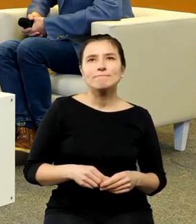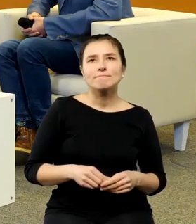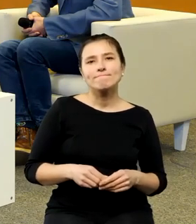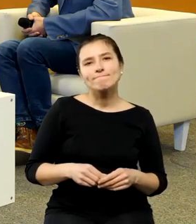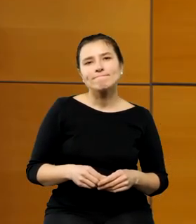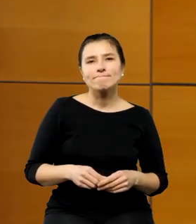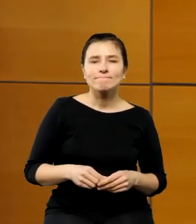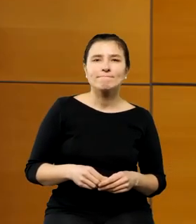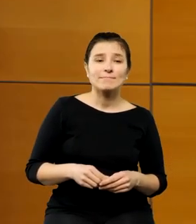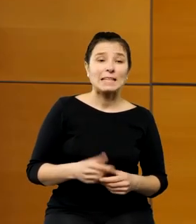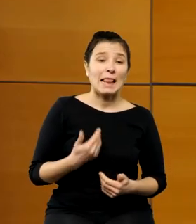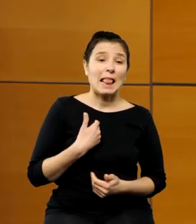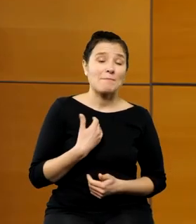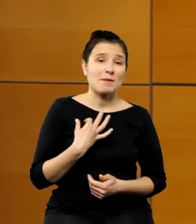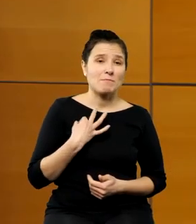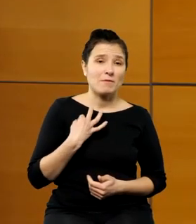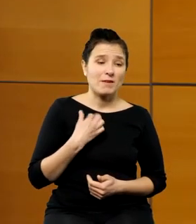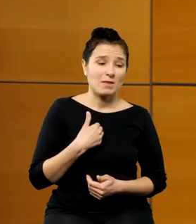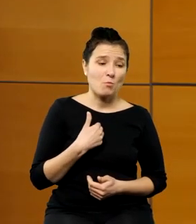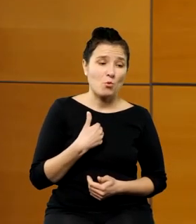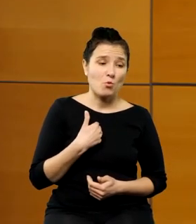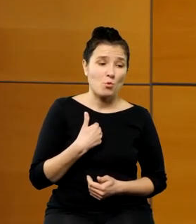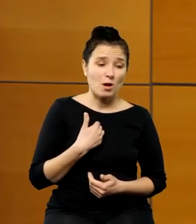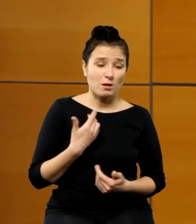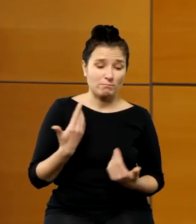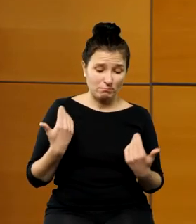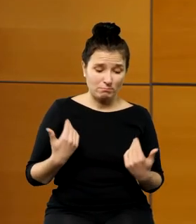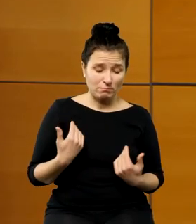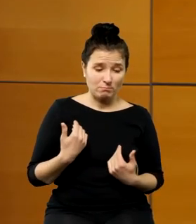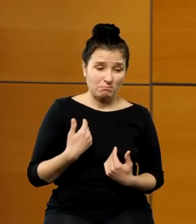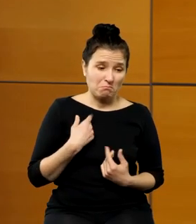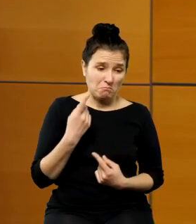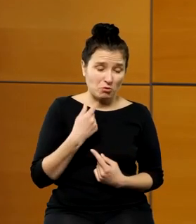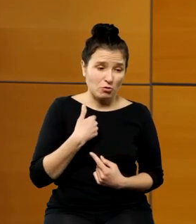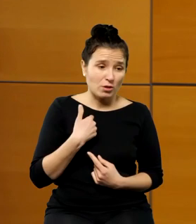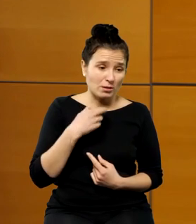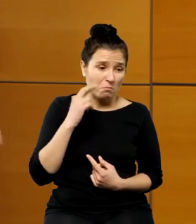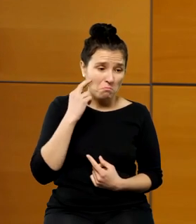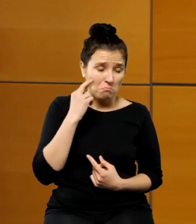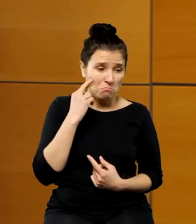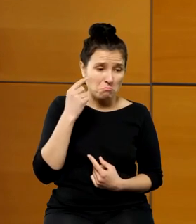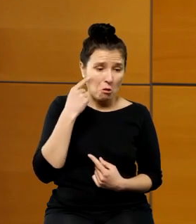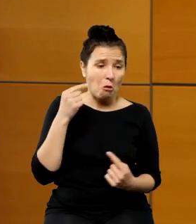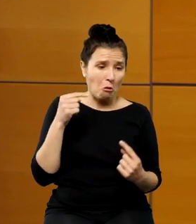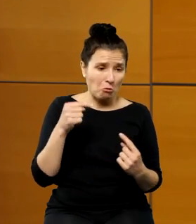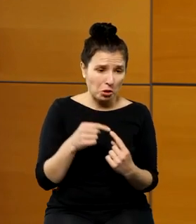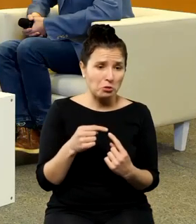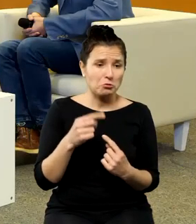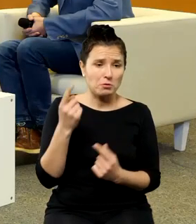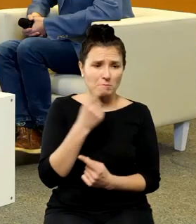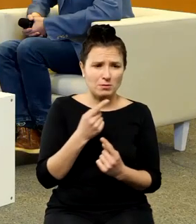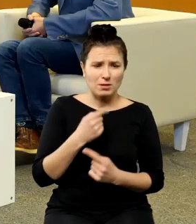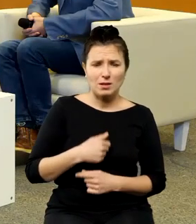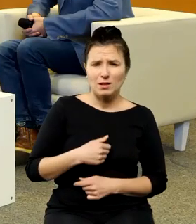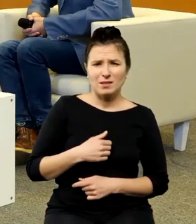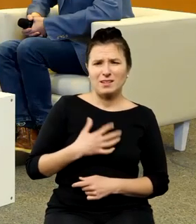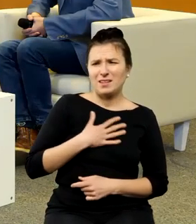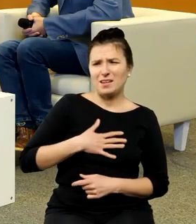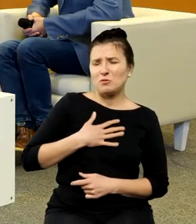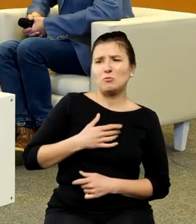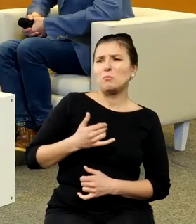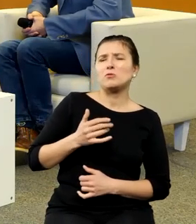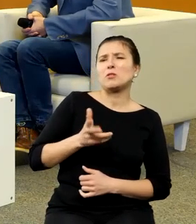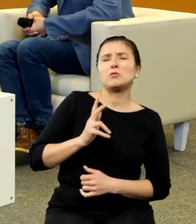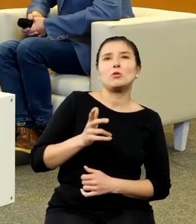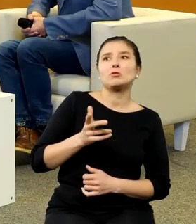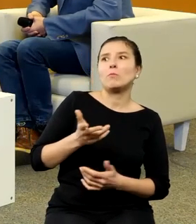mi osobiście ponieważ jestem raczej uważam siebie za racjonalistą nie podobają mi się mistycyzowania robienia z niego jakiegoś